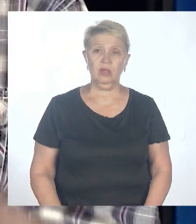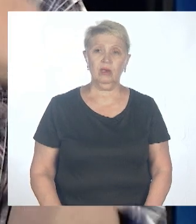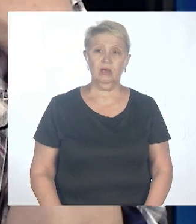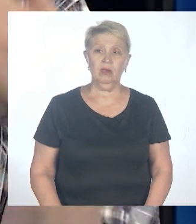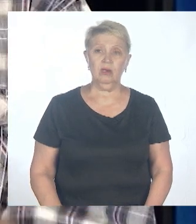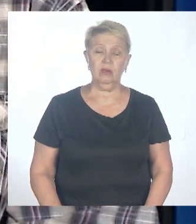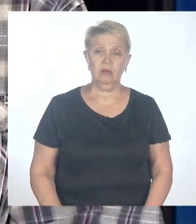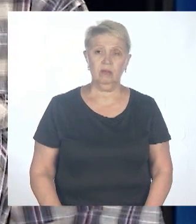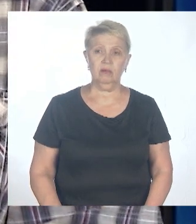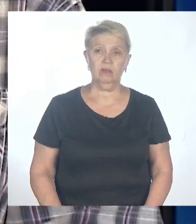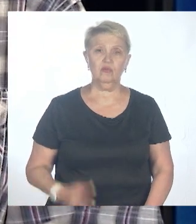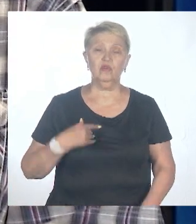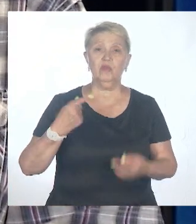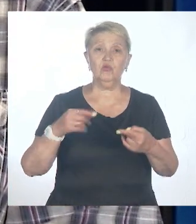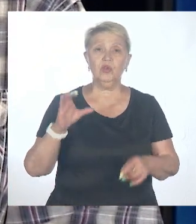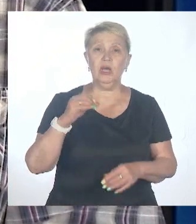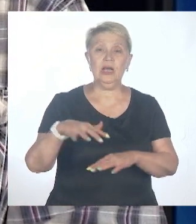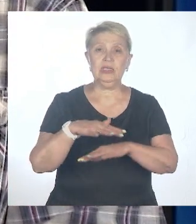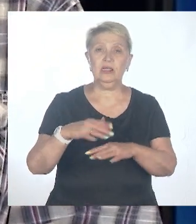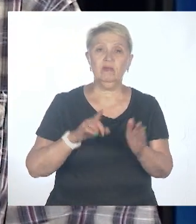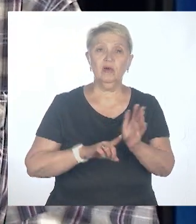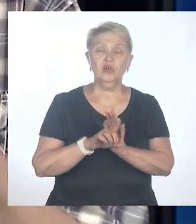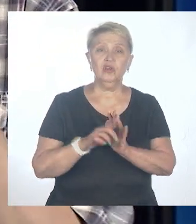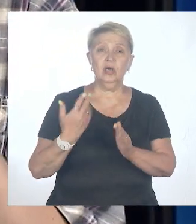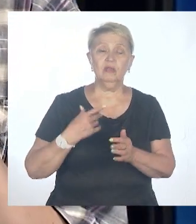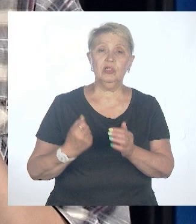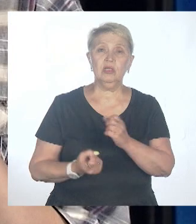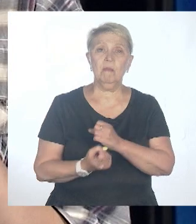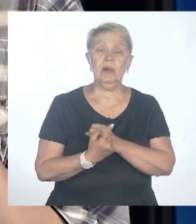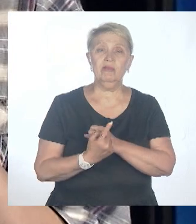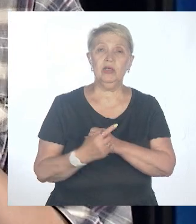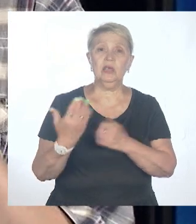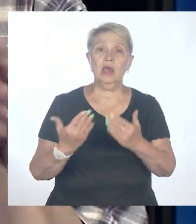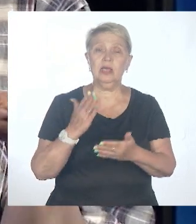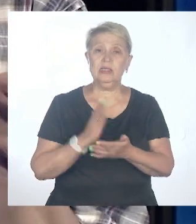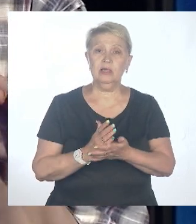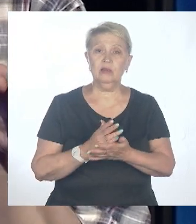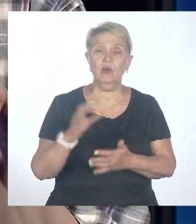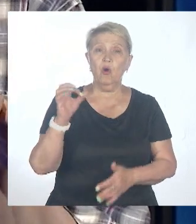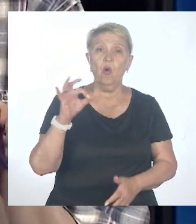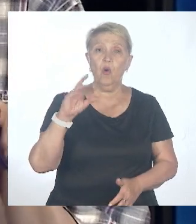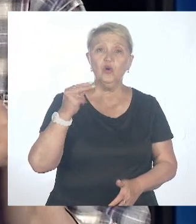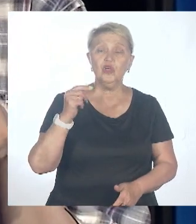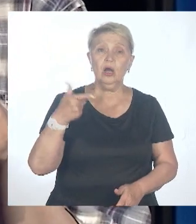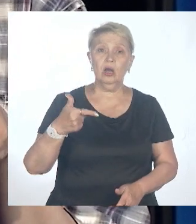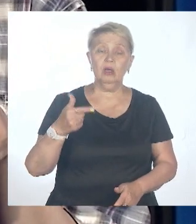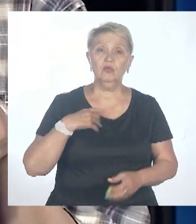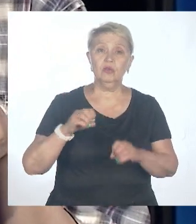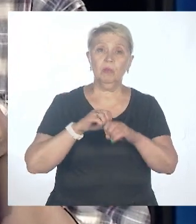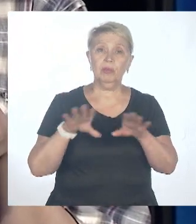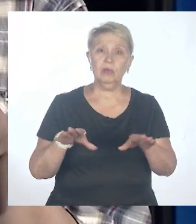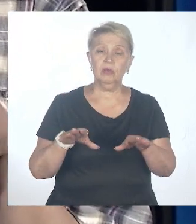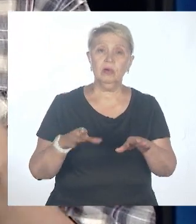полиомиелит, и опять в других странах он начинает появляться. Просто потому, что если есть очаг на планете, из него будет расползаться так или иначе